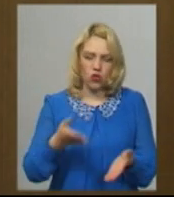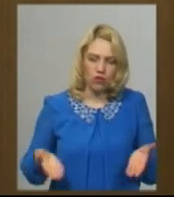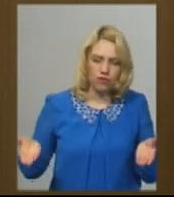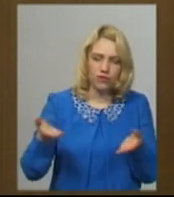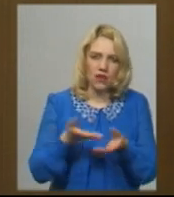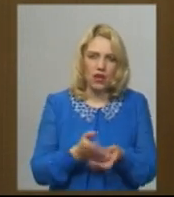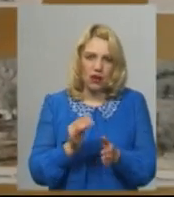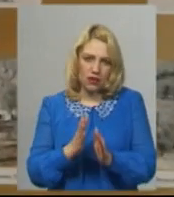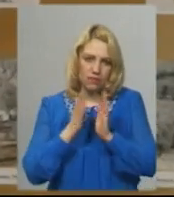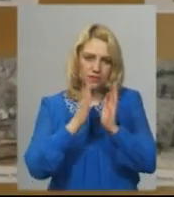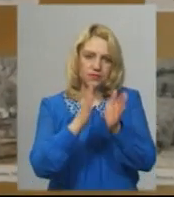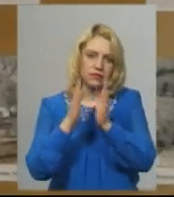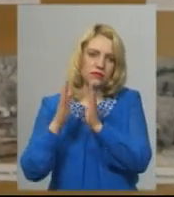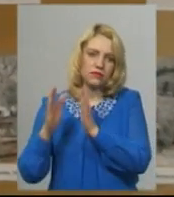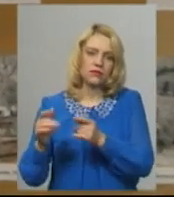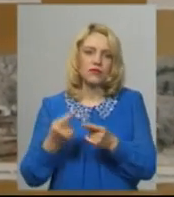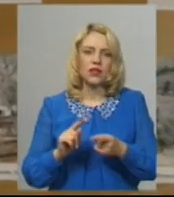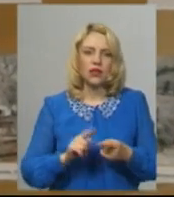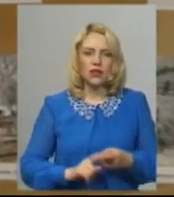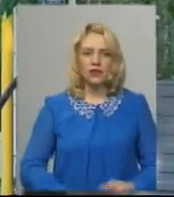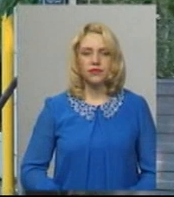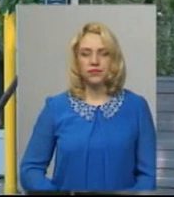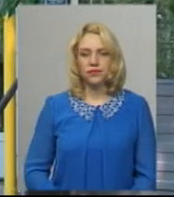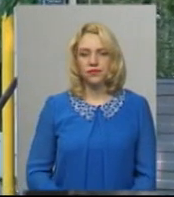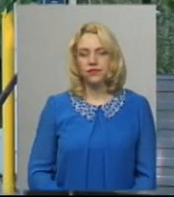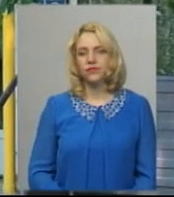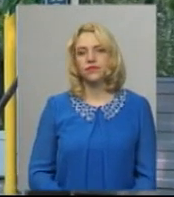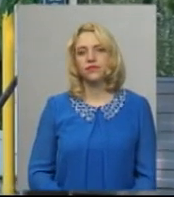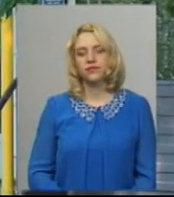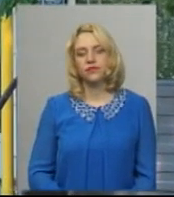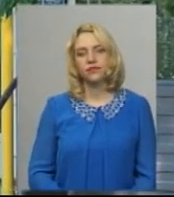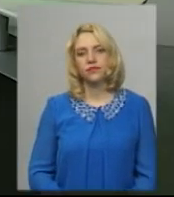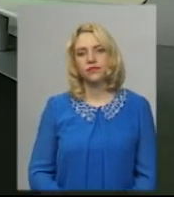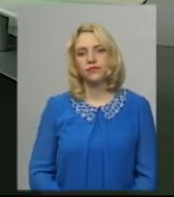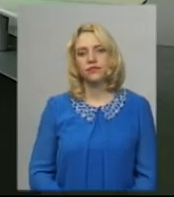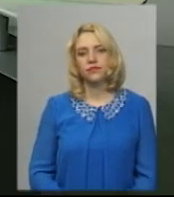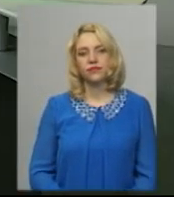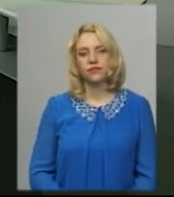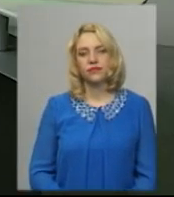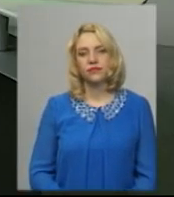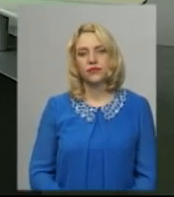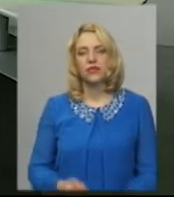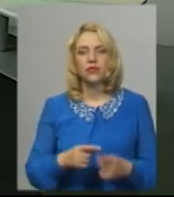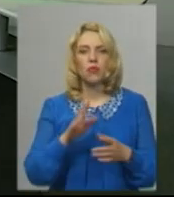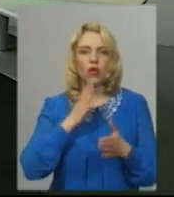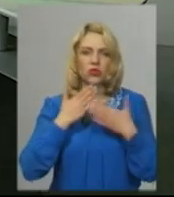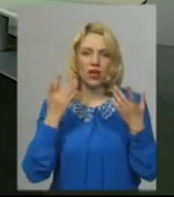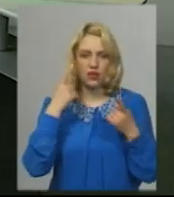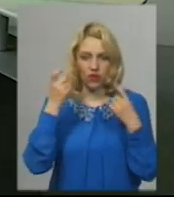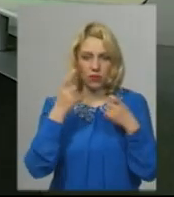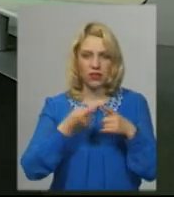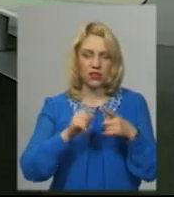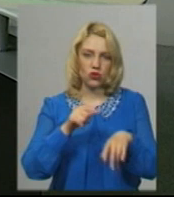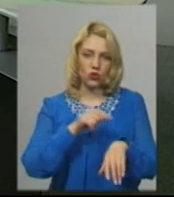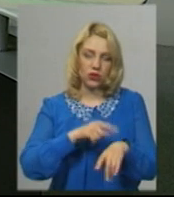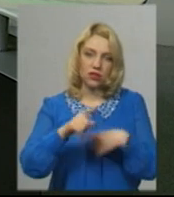полиці в архівному підрозділі. Валерія Ковальчук, Юрій Чорний, новини на Суспільному, Хмельницький. Це була остання інформація на цю